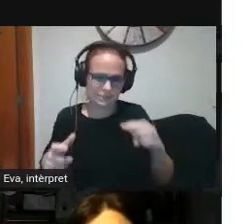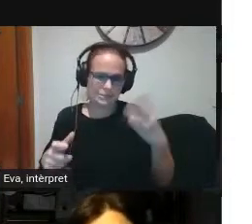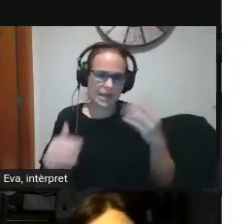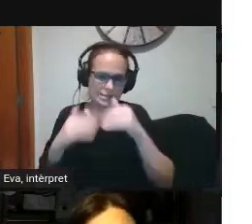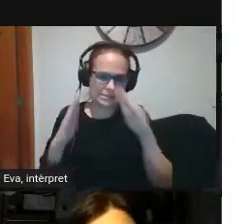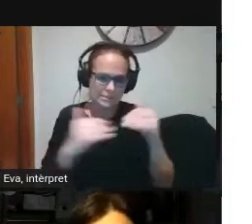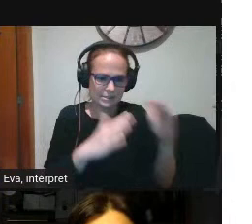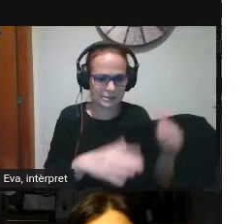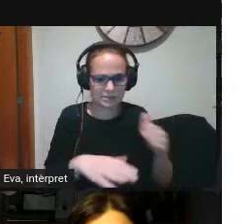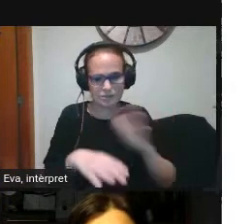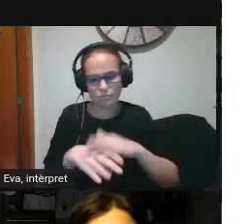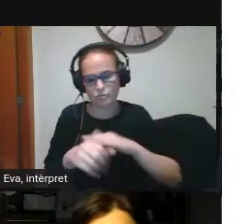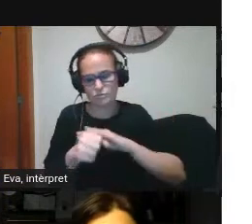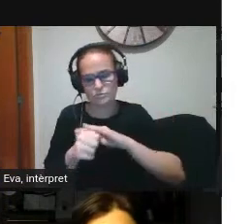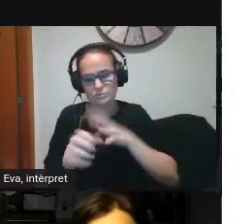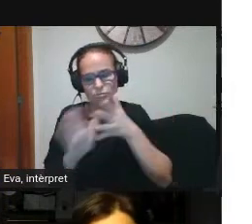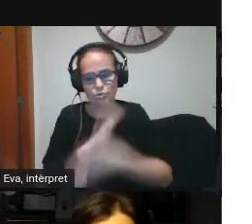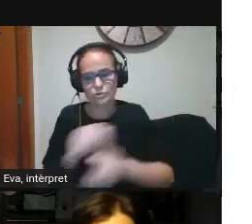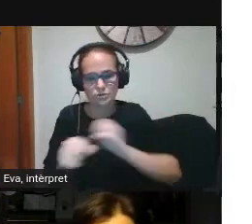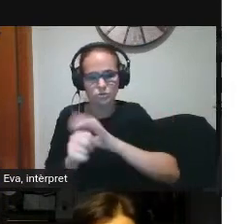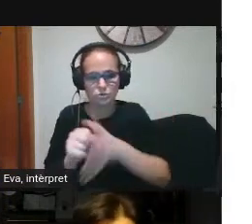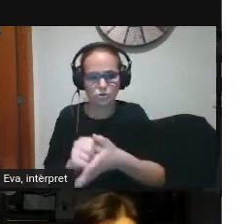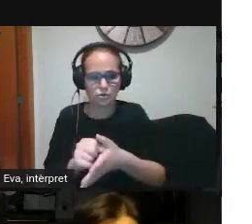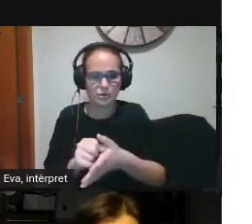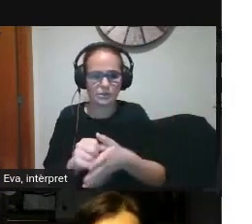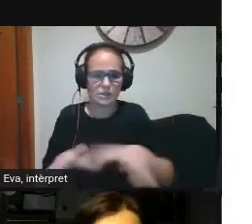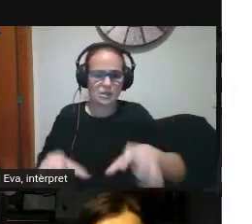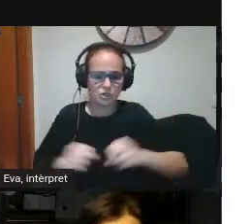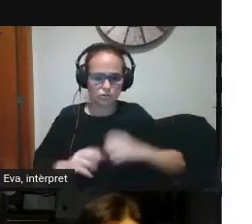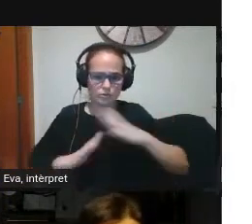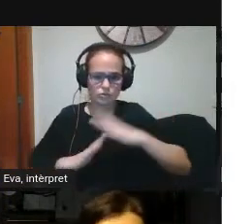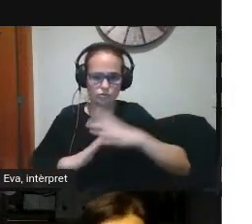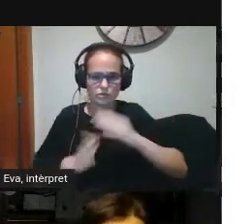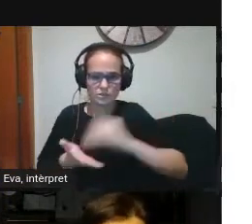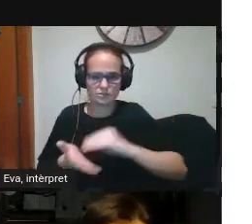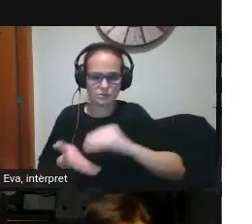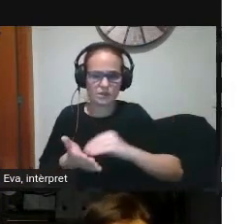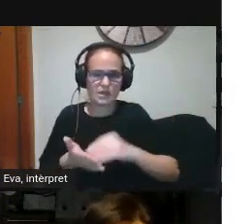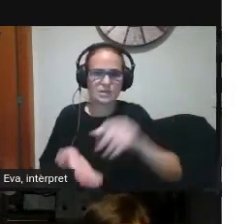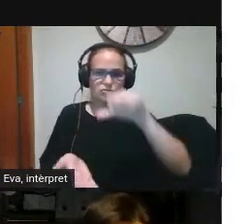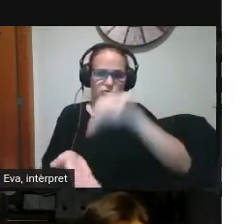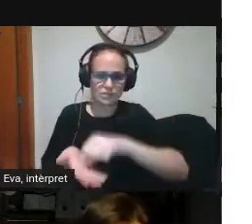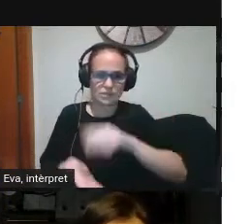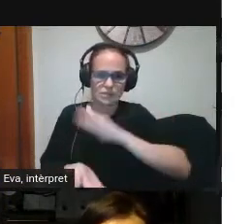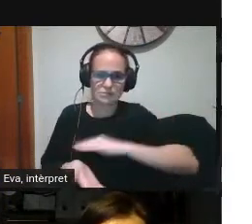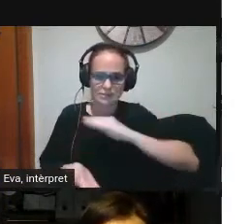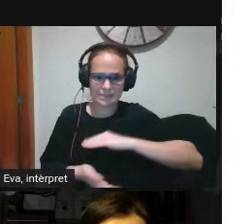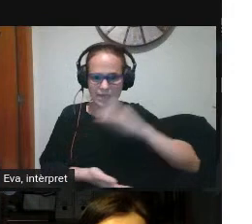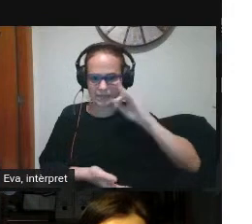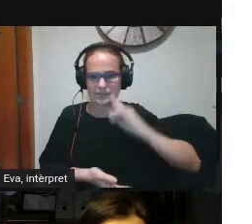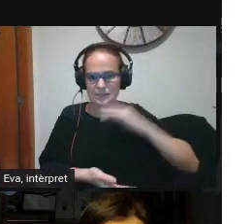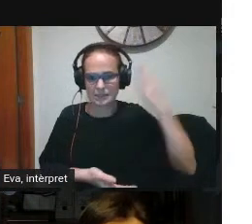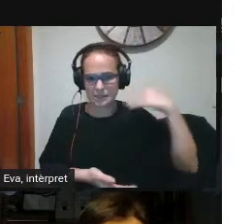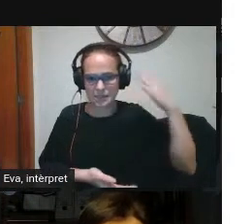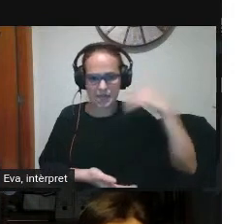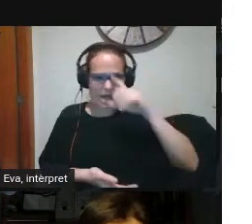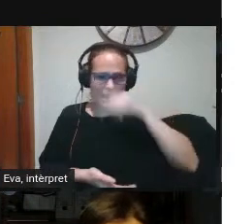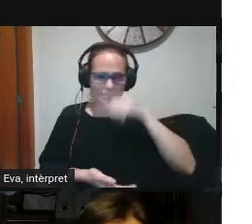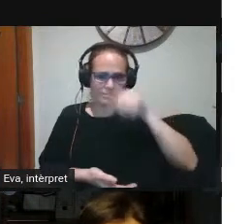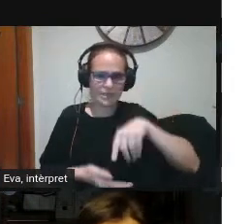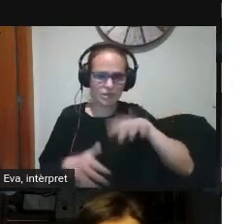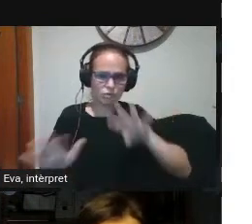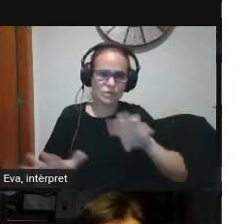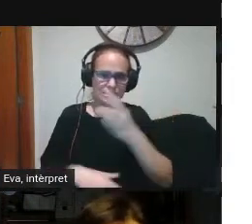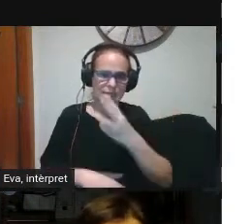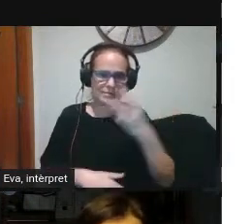especialitats s'han hagut d'assumir tutories és un centre força antic inaugurat l'any 1933